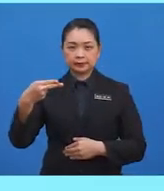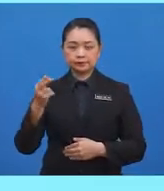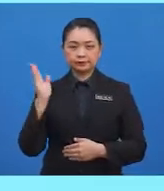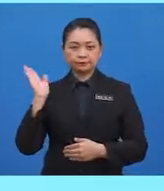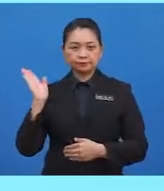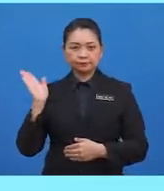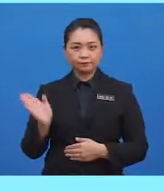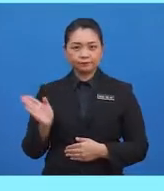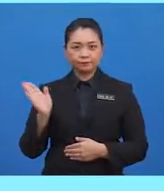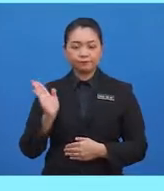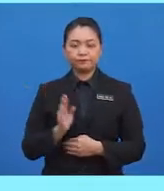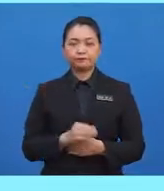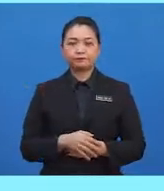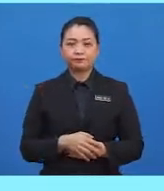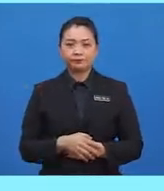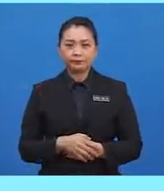ini.